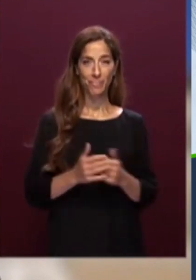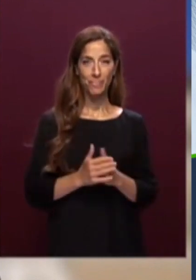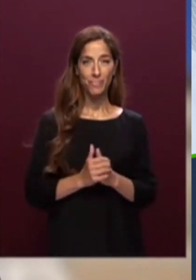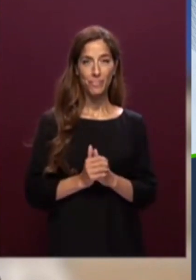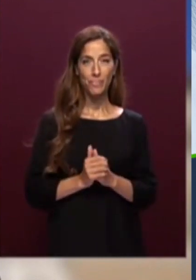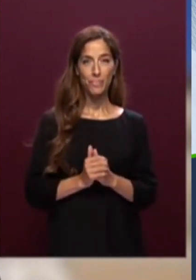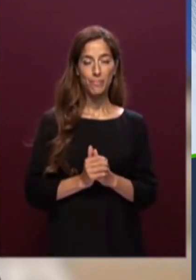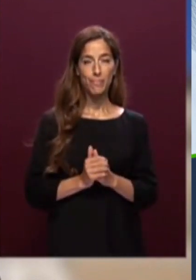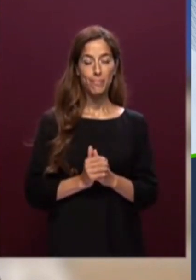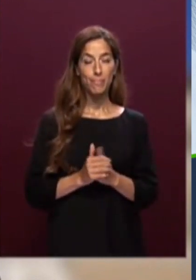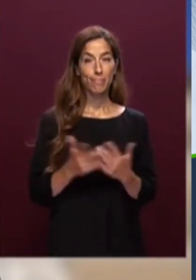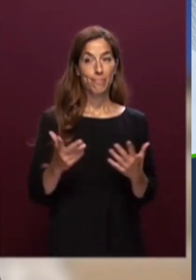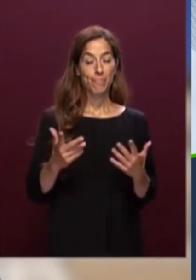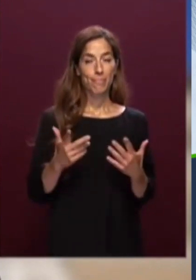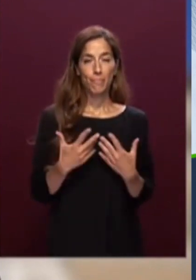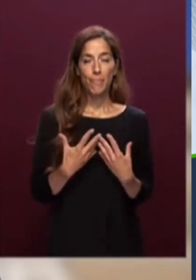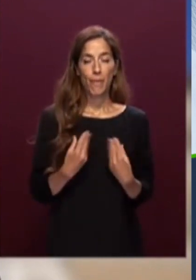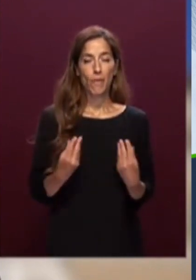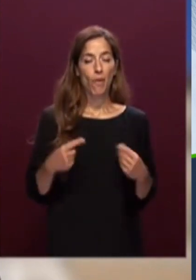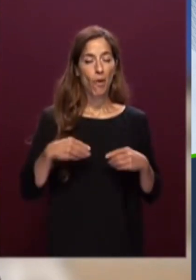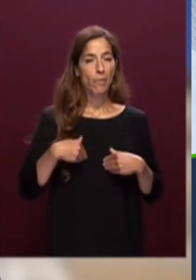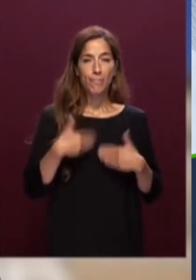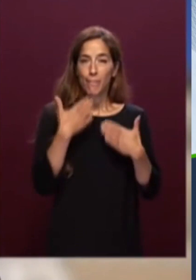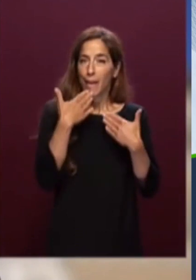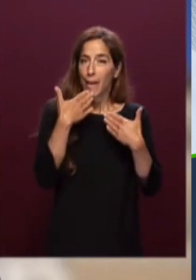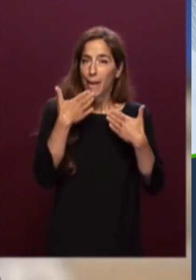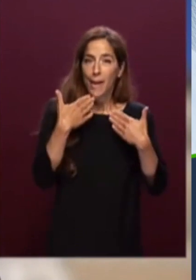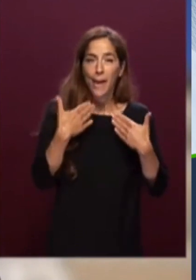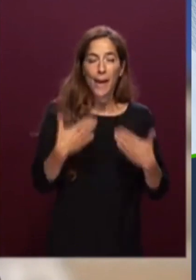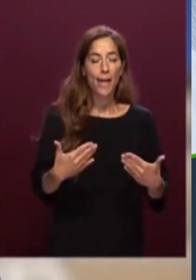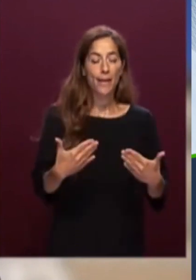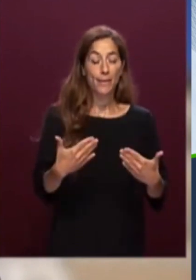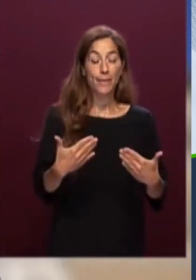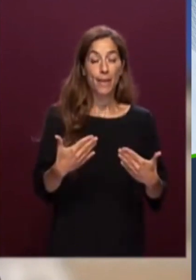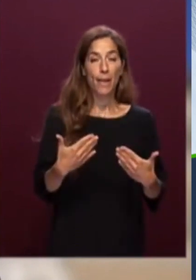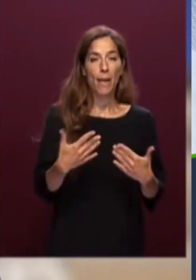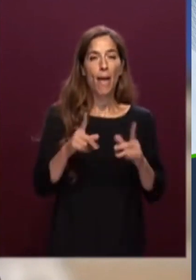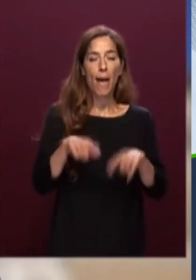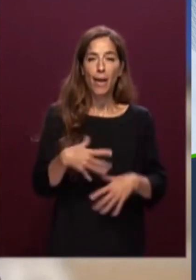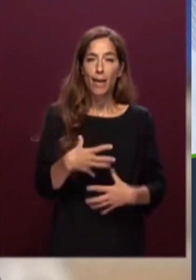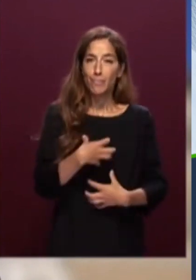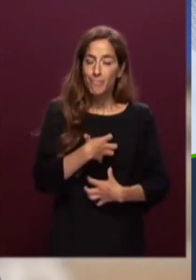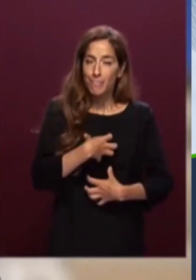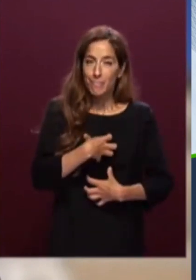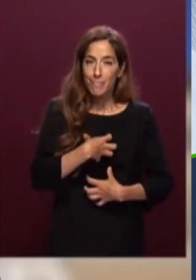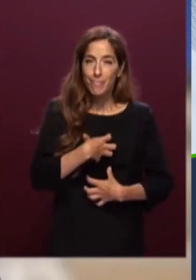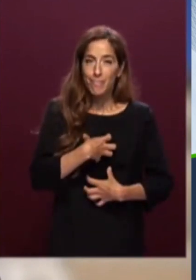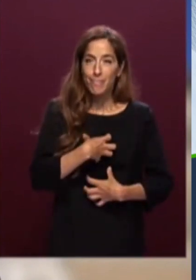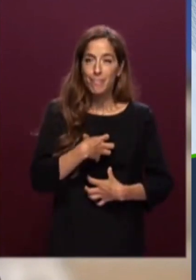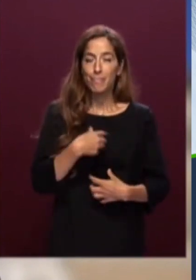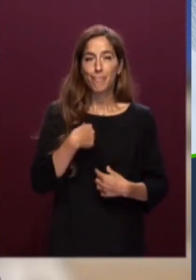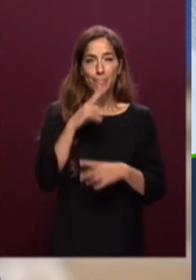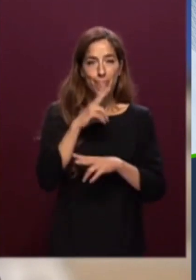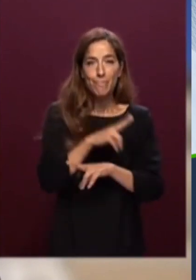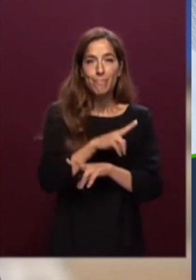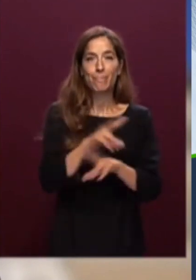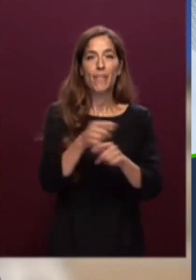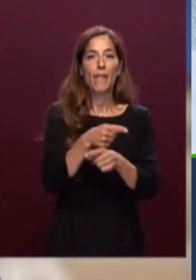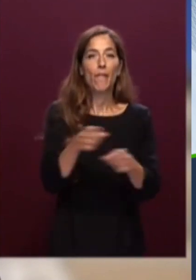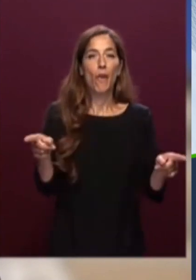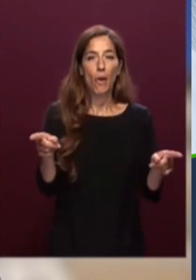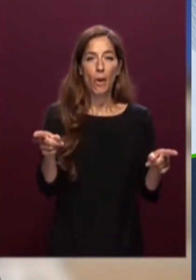è con forte gratitudine e grande commozione che mi rivolgo a voi per